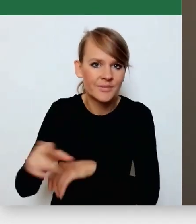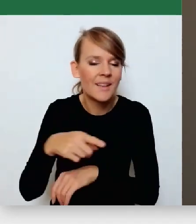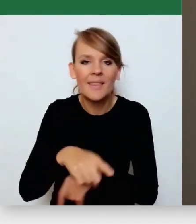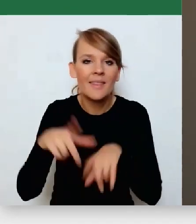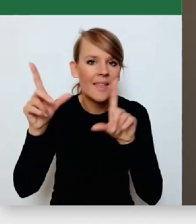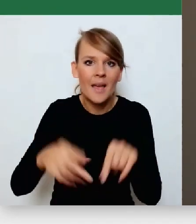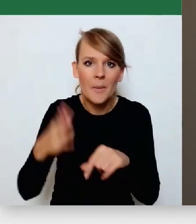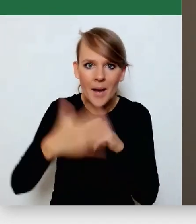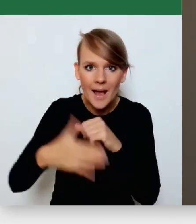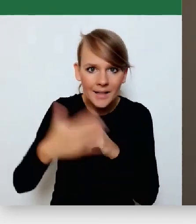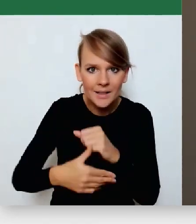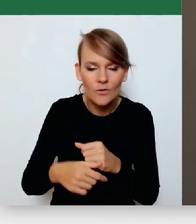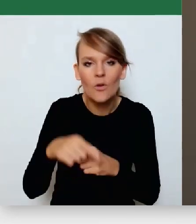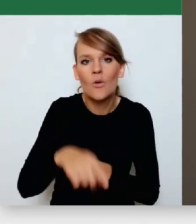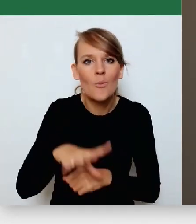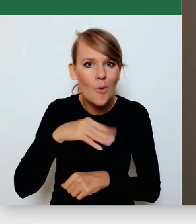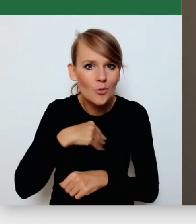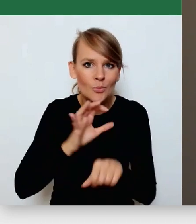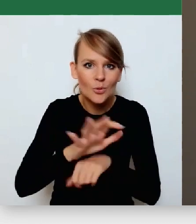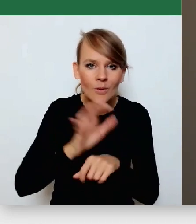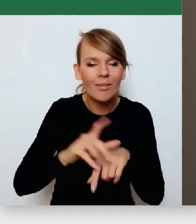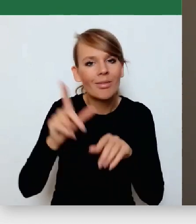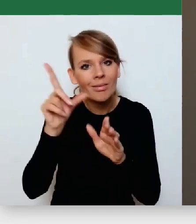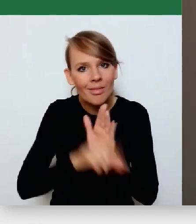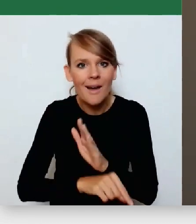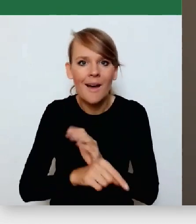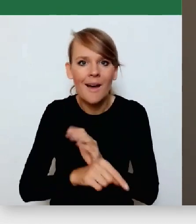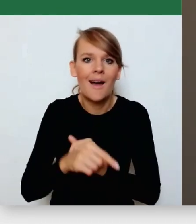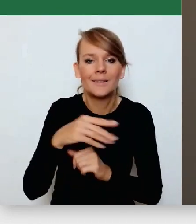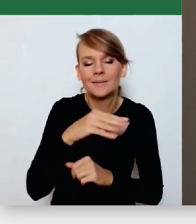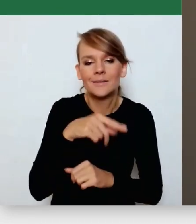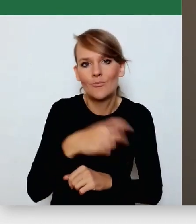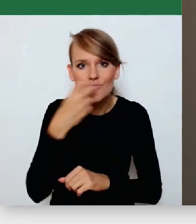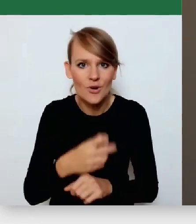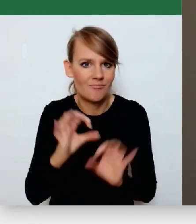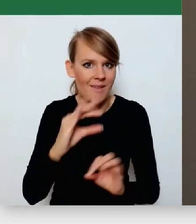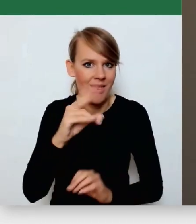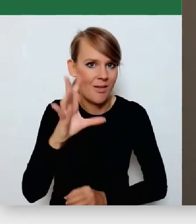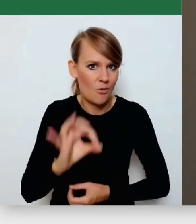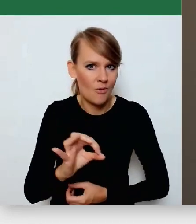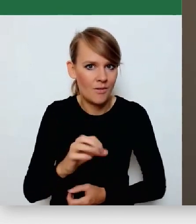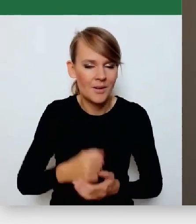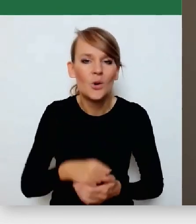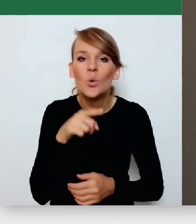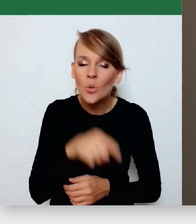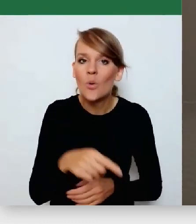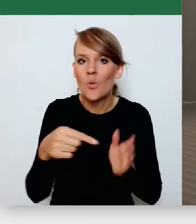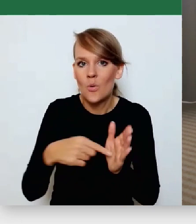z którego możemy produkować tani, zielony, ekologiczny prąd. Tu byłaby potrzebna interwencja